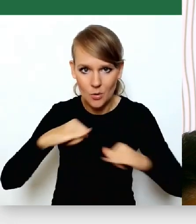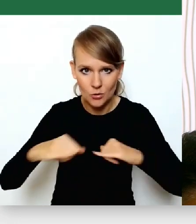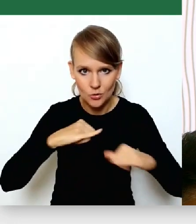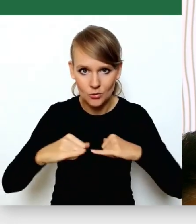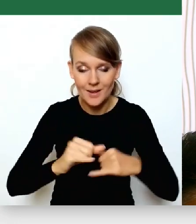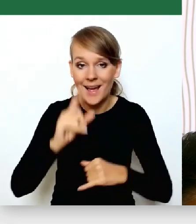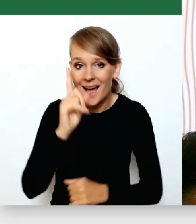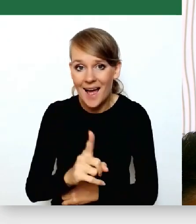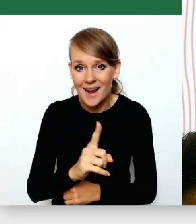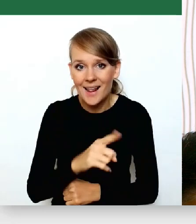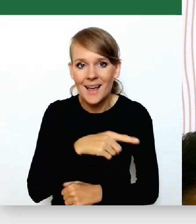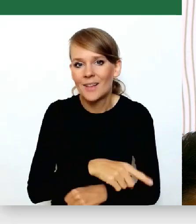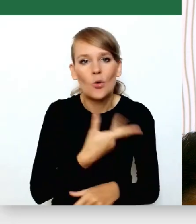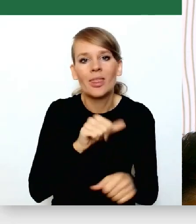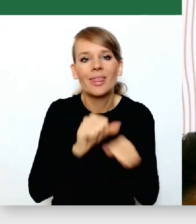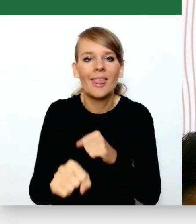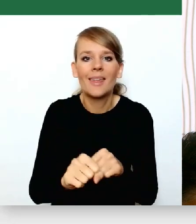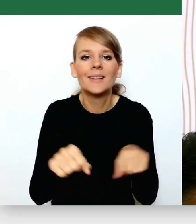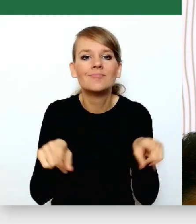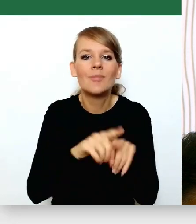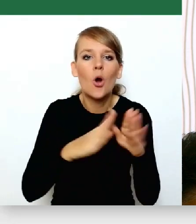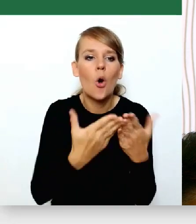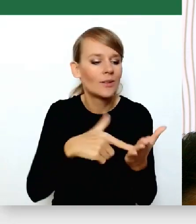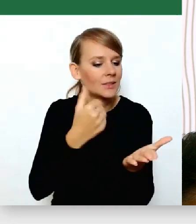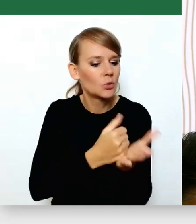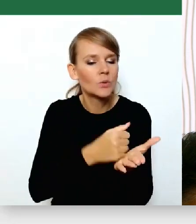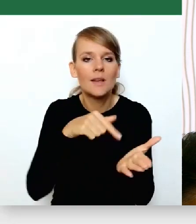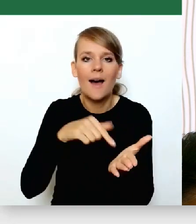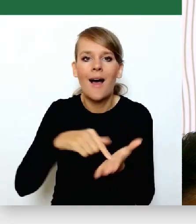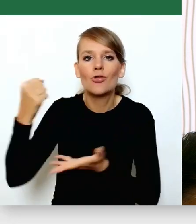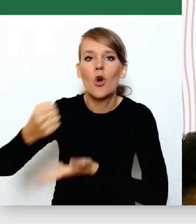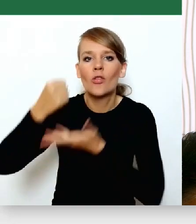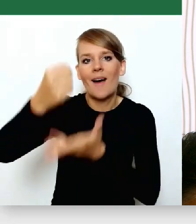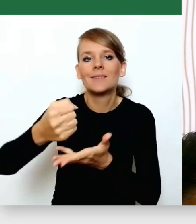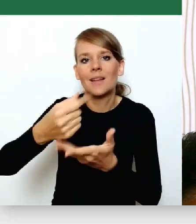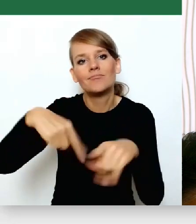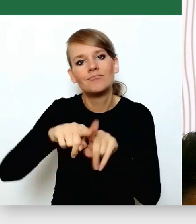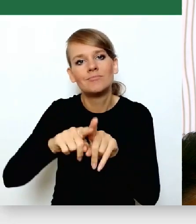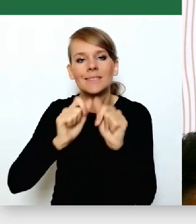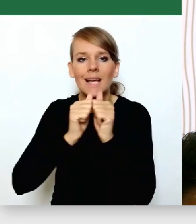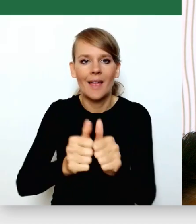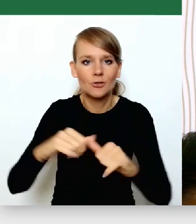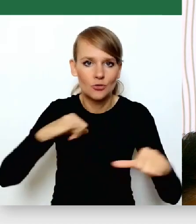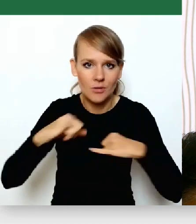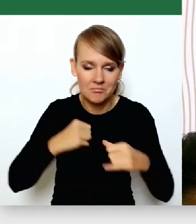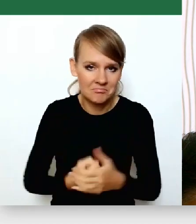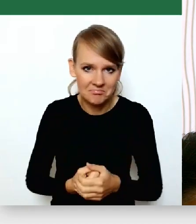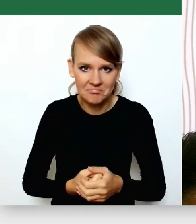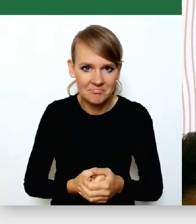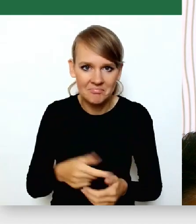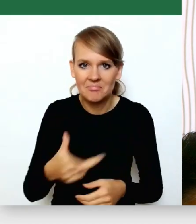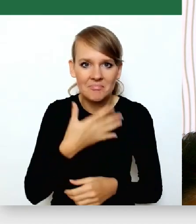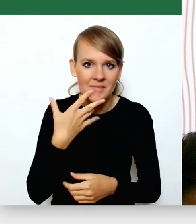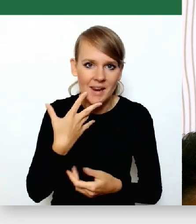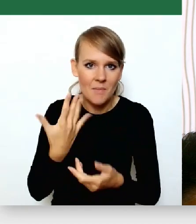konstytucyjną dotacją do zadania rządowego. Nie ma wpływu na wysokość tego pieniądza, gdyby